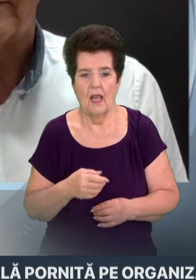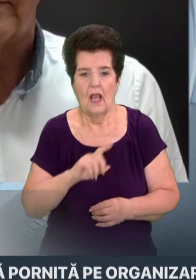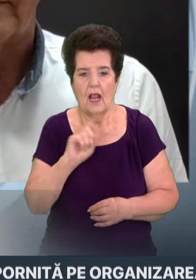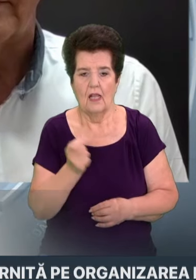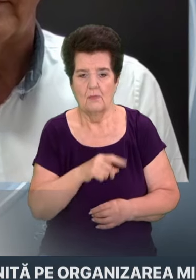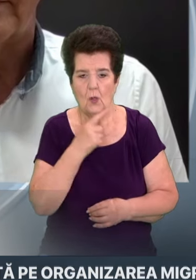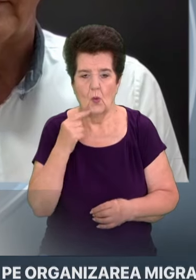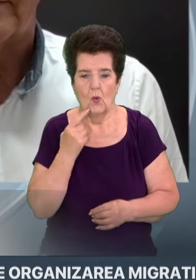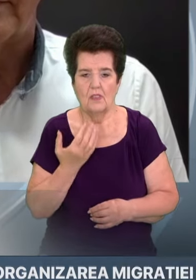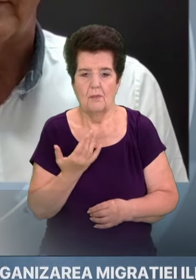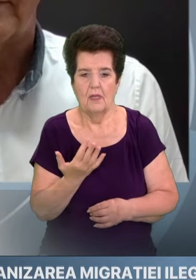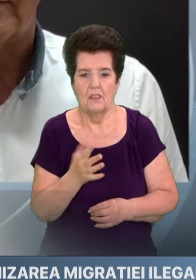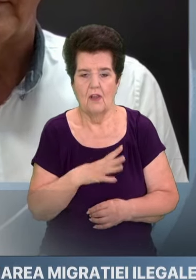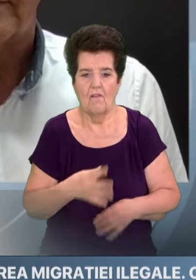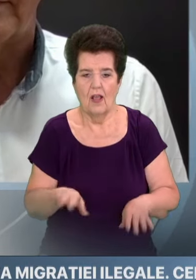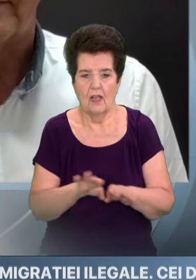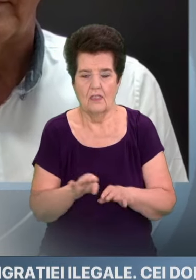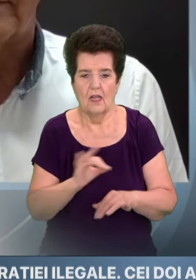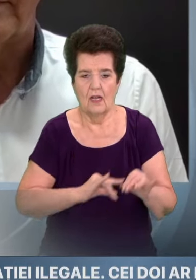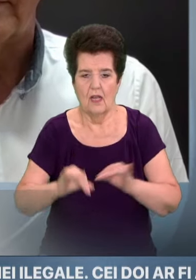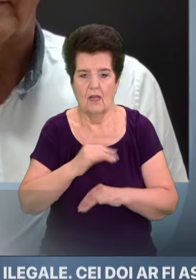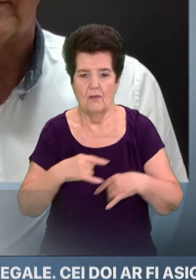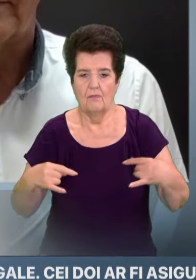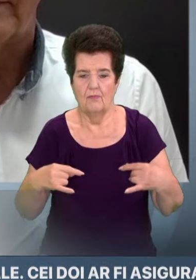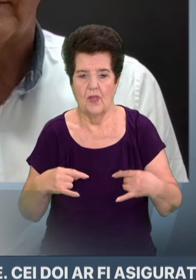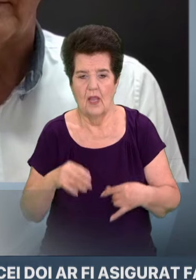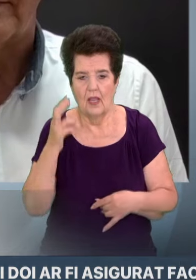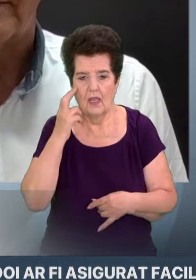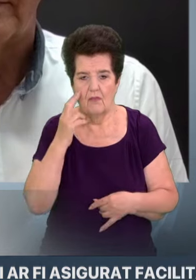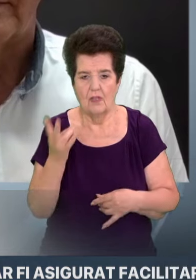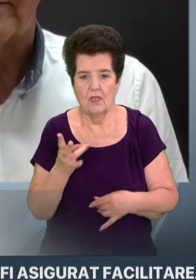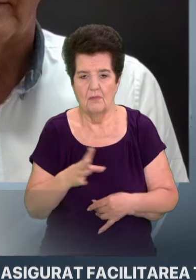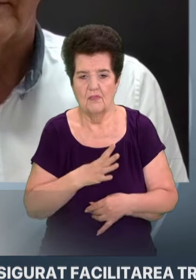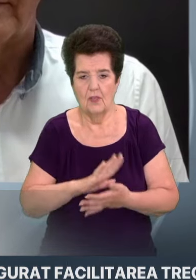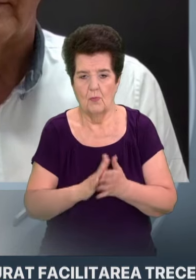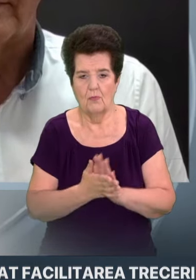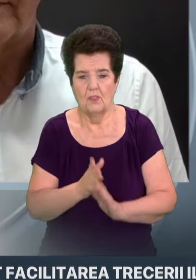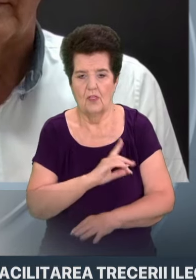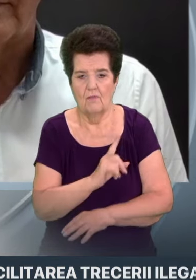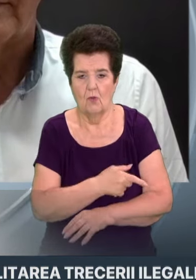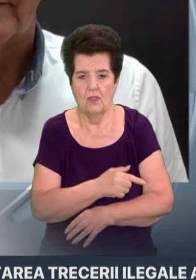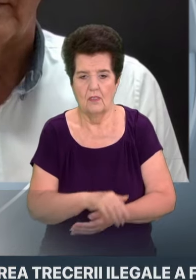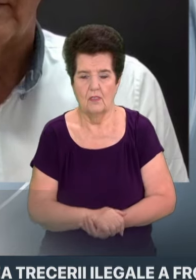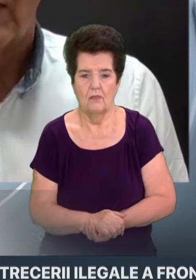se va încheia în cele din urmă la masa de discuții, doar că Chievul trebuie să fie într-o poziție de forță.